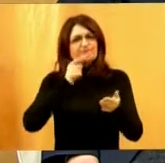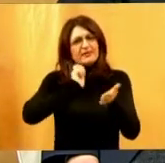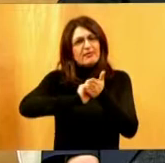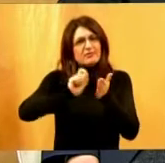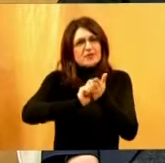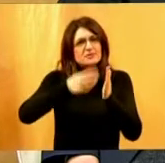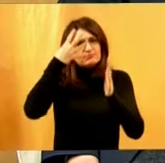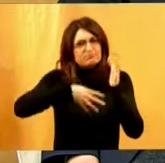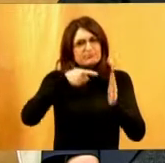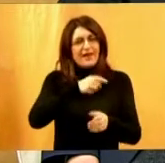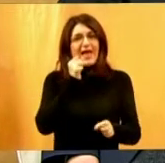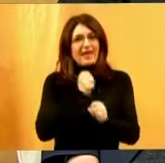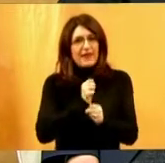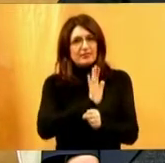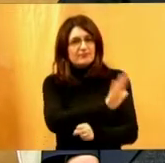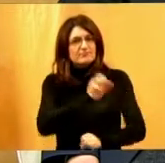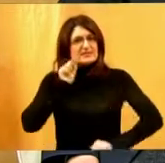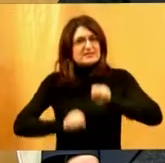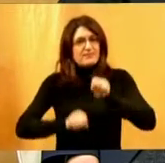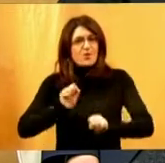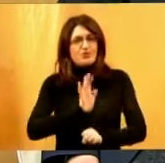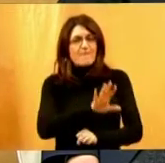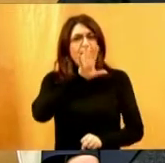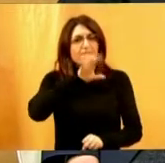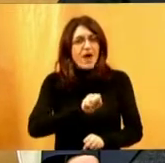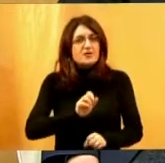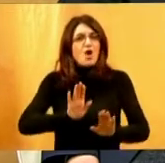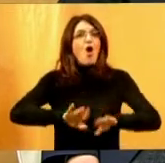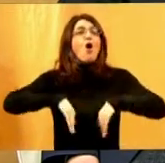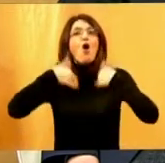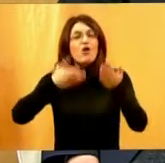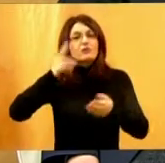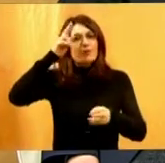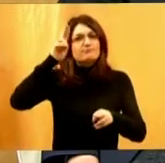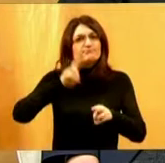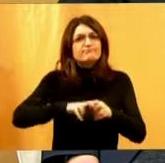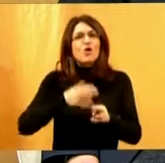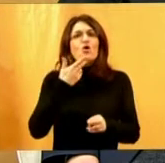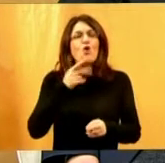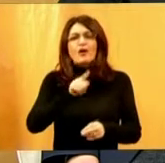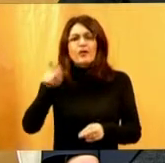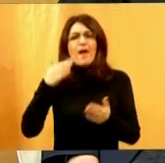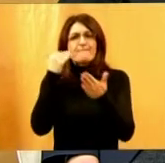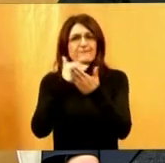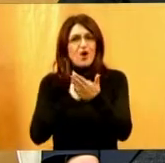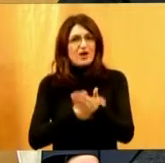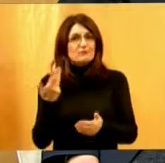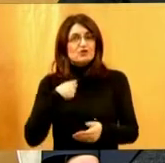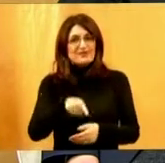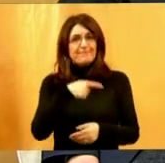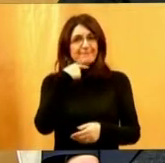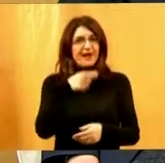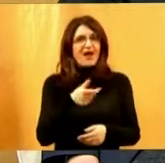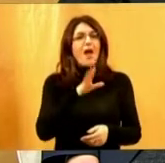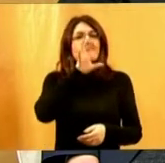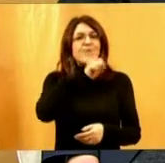radne predispozicije svakog od pasa i tada odlučuju koji od programa o kojima sam na početku govorila će